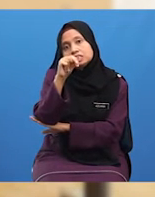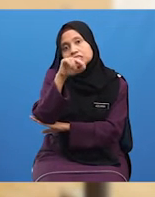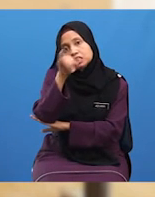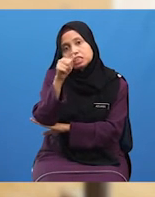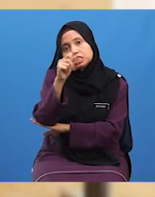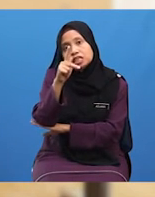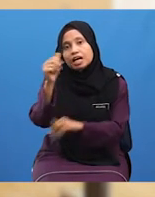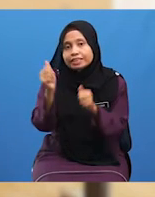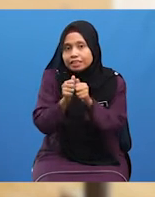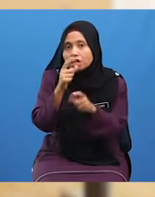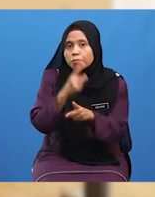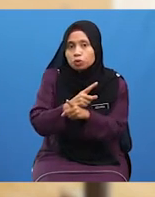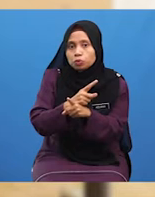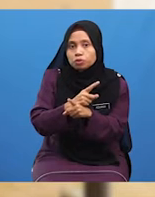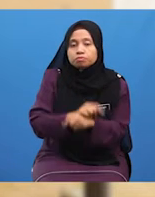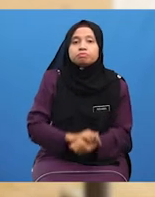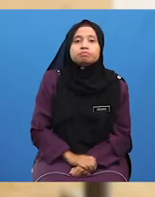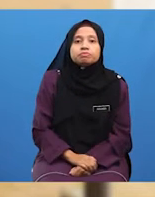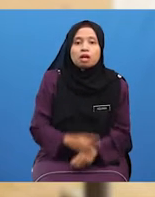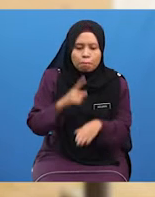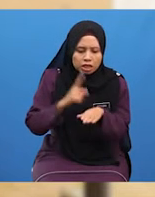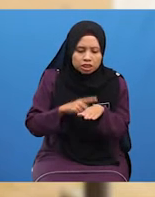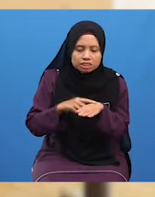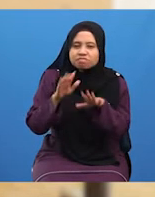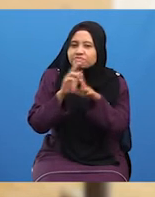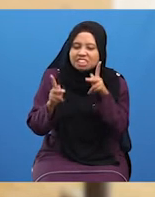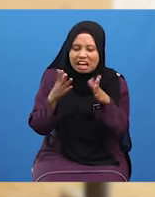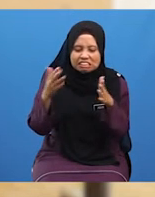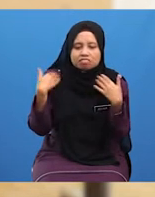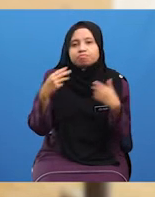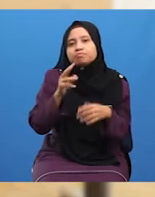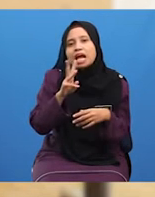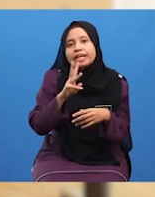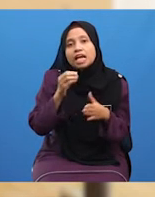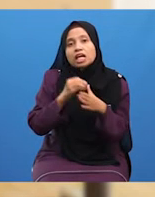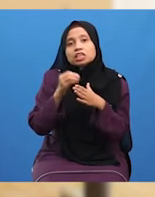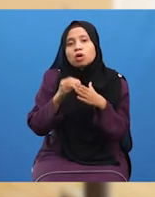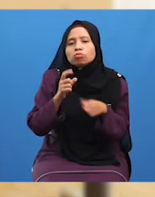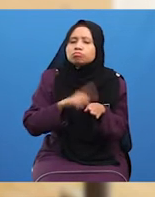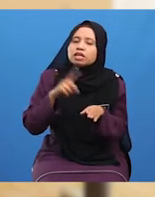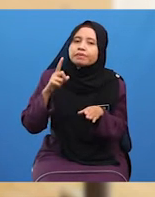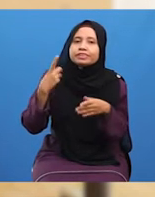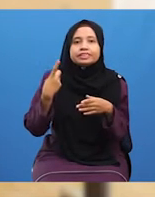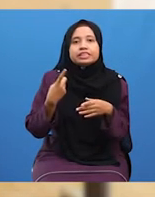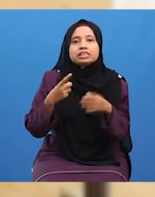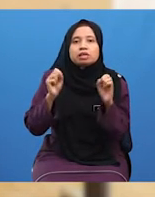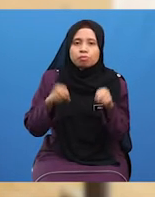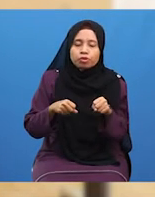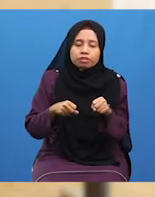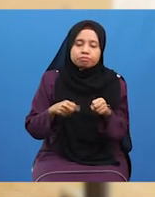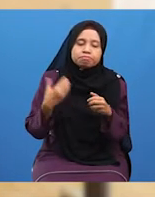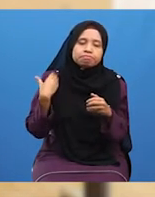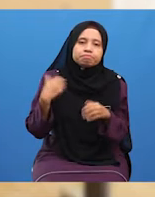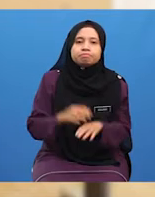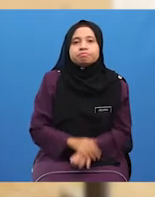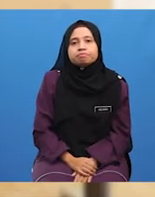Betul Lebih-lebih Lagi Semasa Ketiadaan Air Di rumah Atau Di mana-mana Sahaja Murid-murid